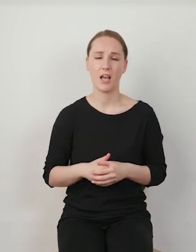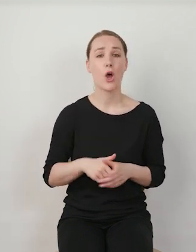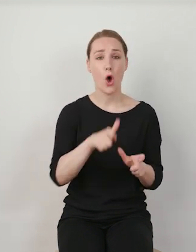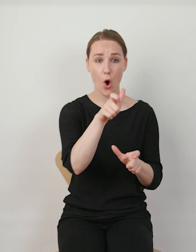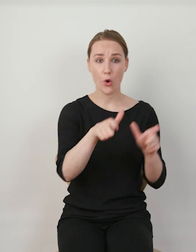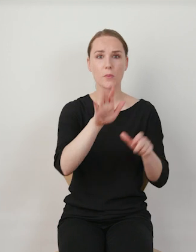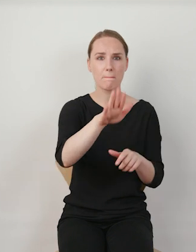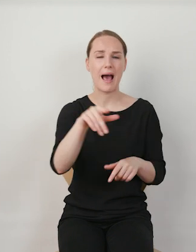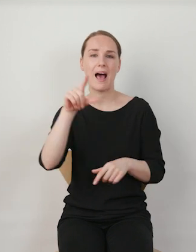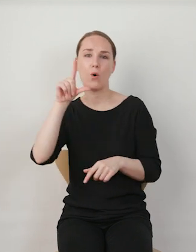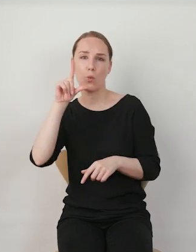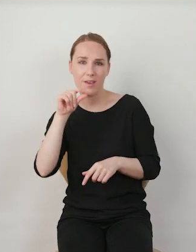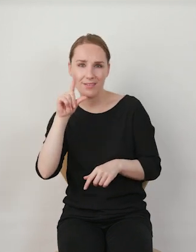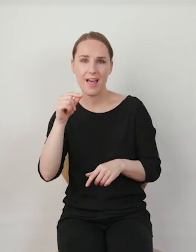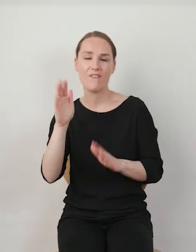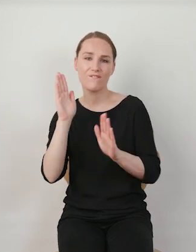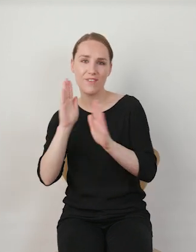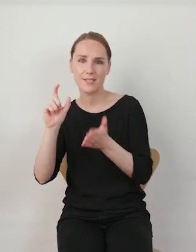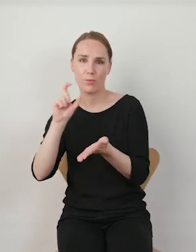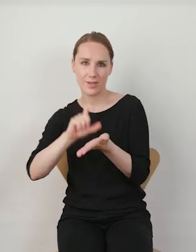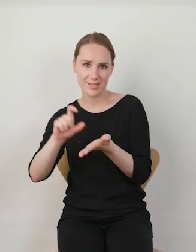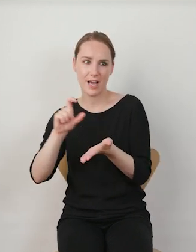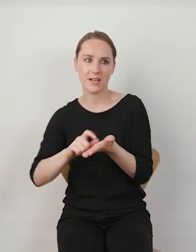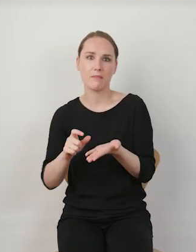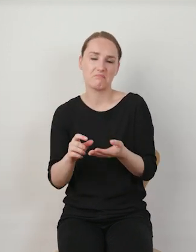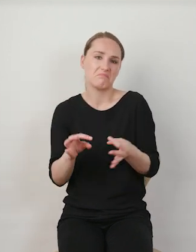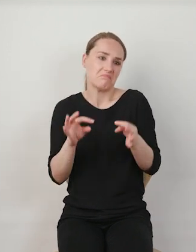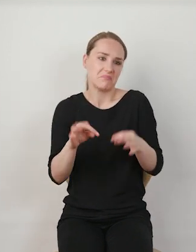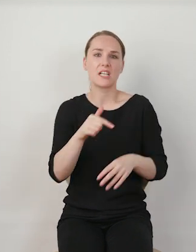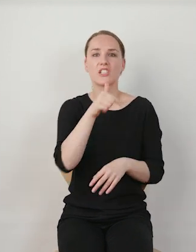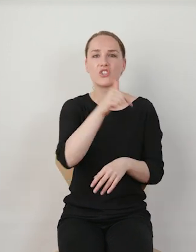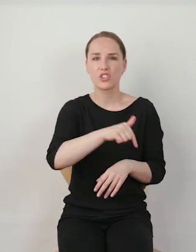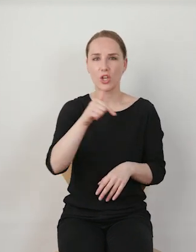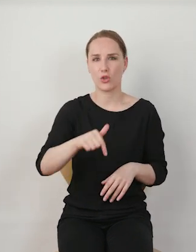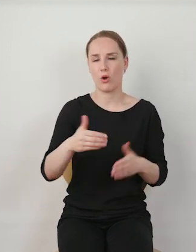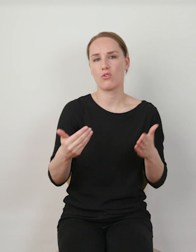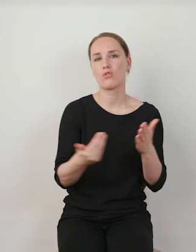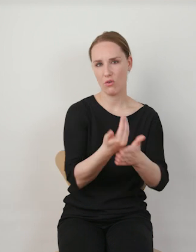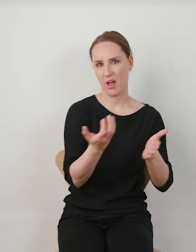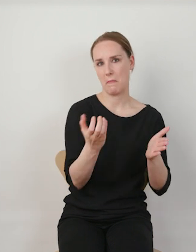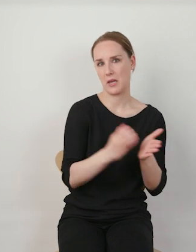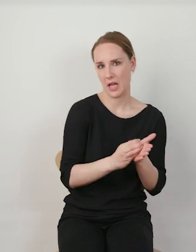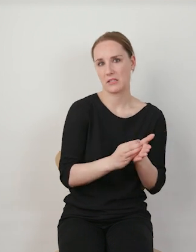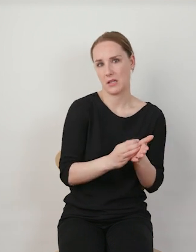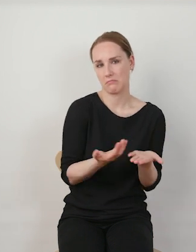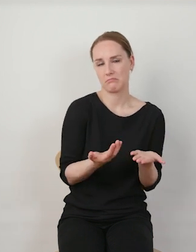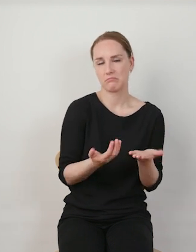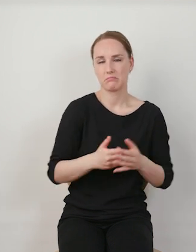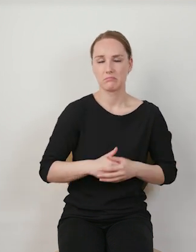osoby są na Twitterze, są na Facebooku, na Instagramie. TikTok staje się jakby kolejną odsłoną.